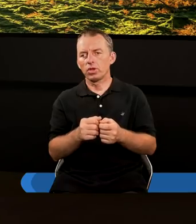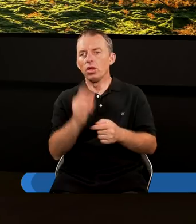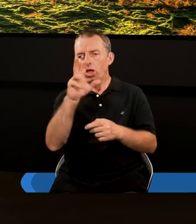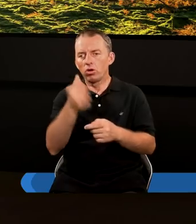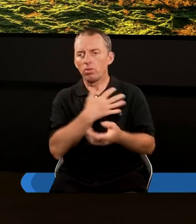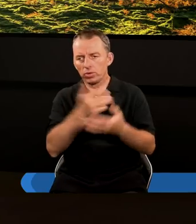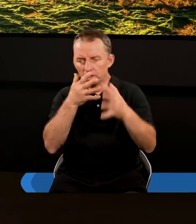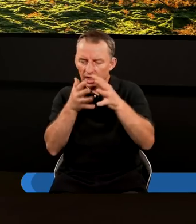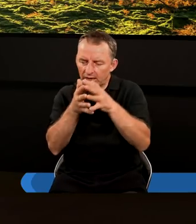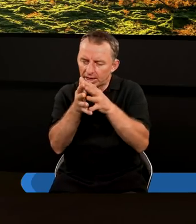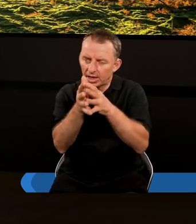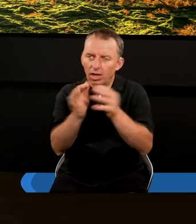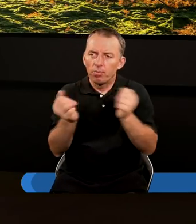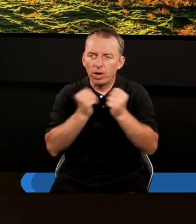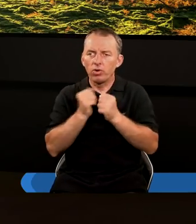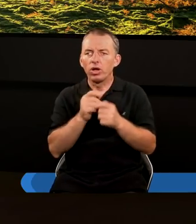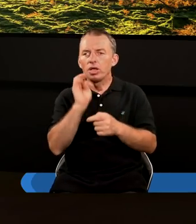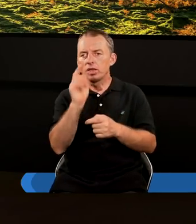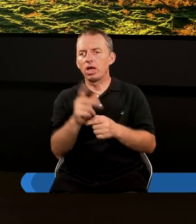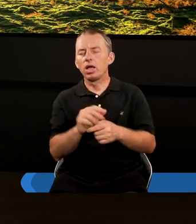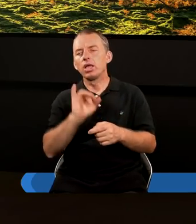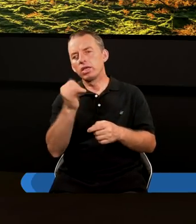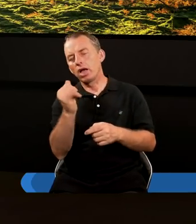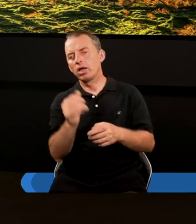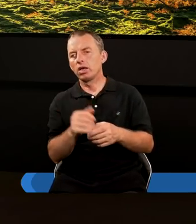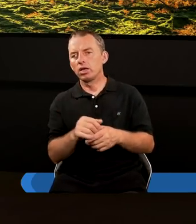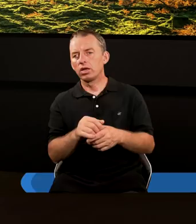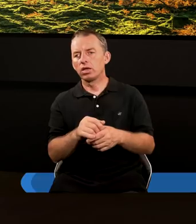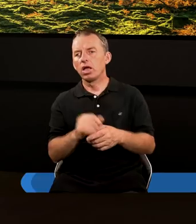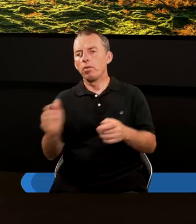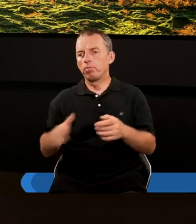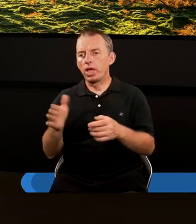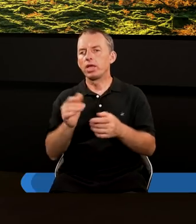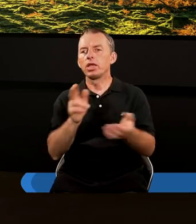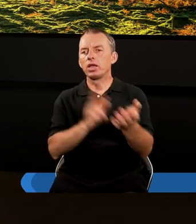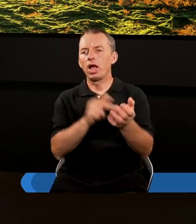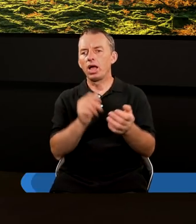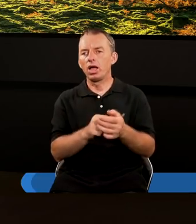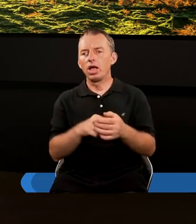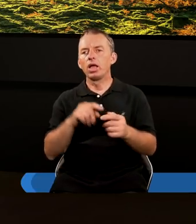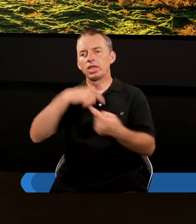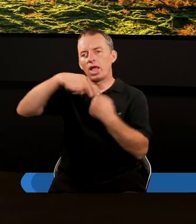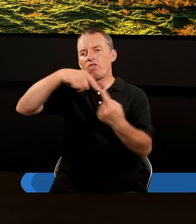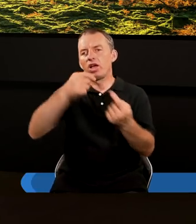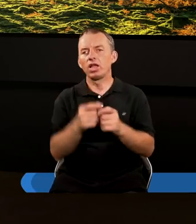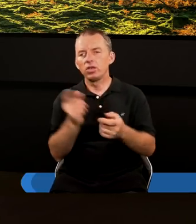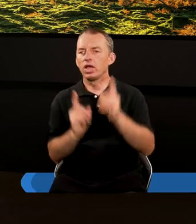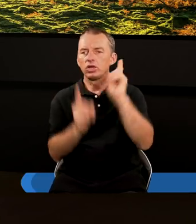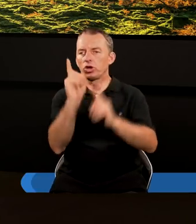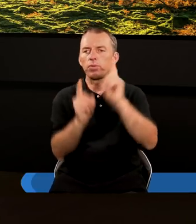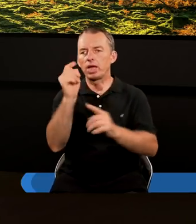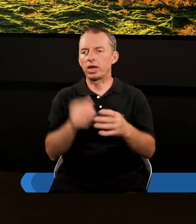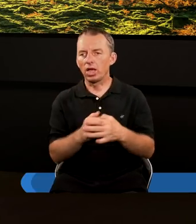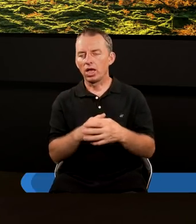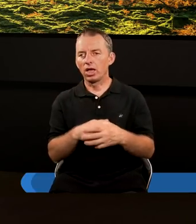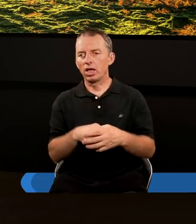Ten huk mnie przenikał. się bałem tak, jak pies na Sylwestra, gdy strzelają.